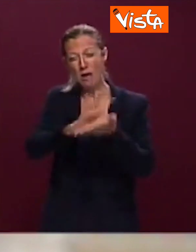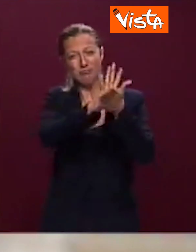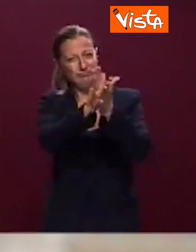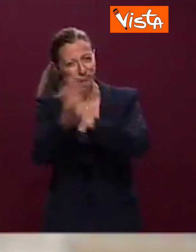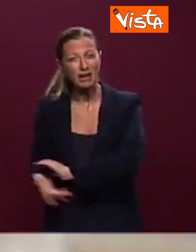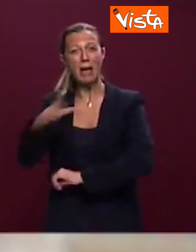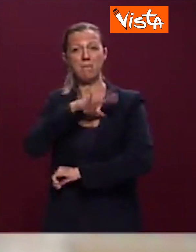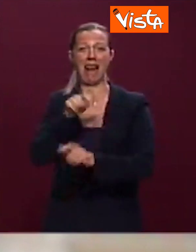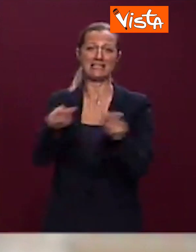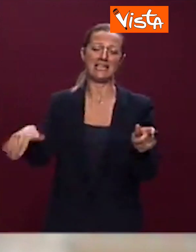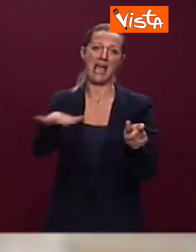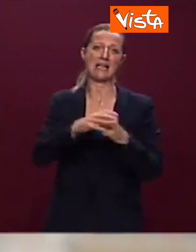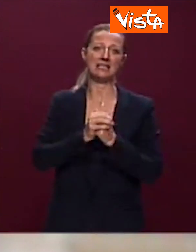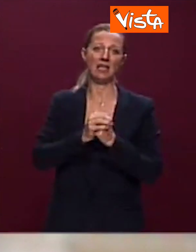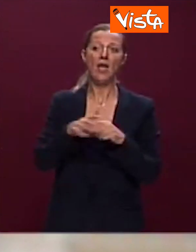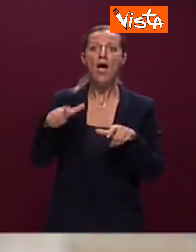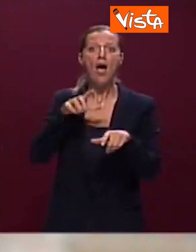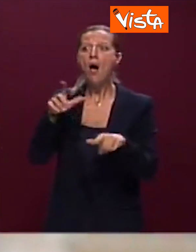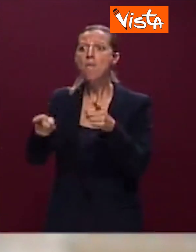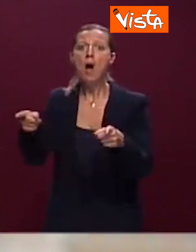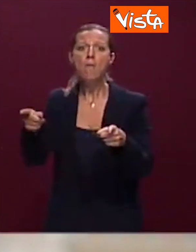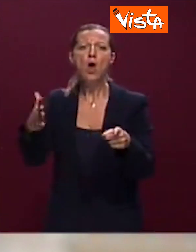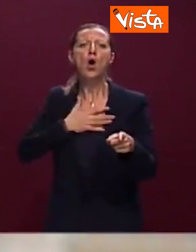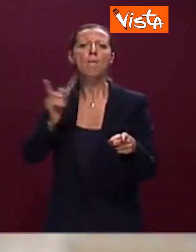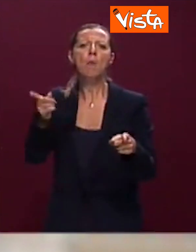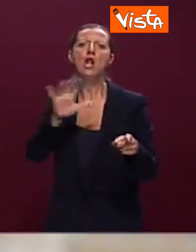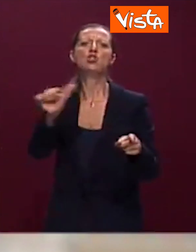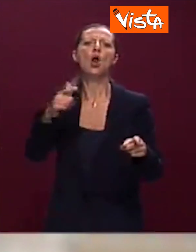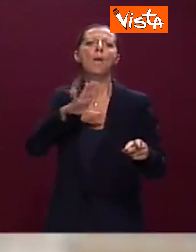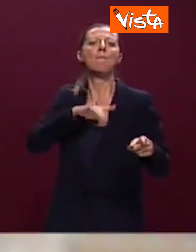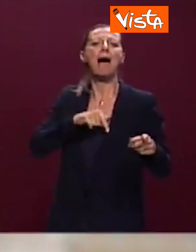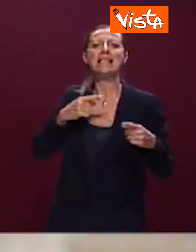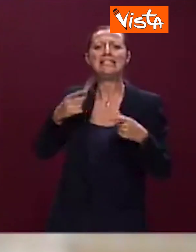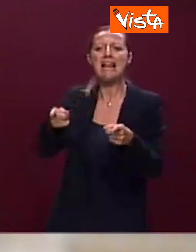palestinese, colpevole solo di essere palestinese di Gaza e Cisgiordania.